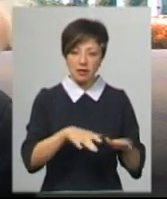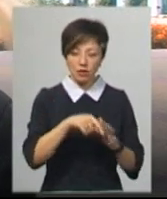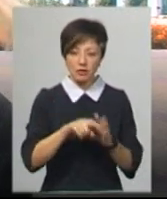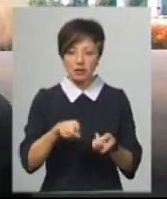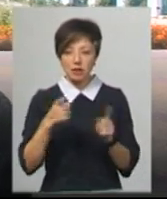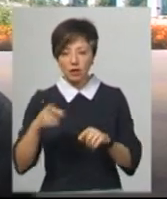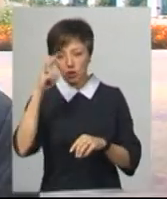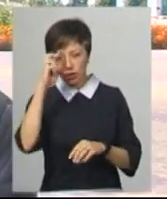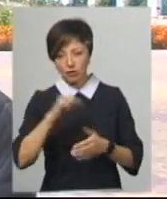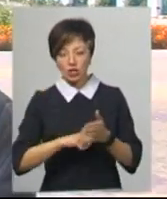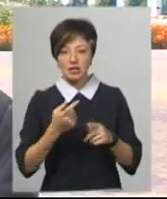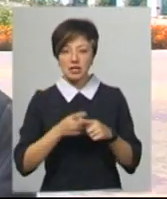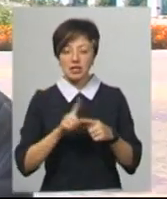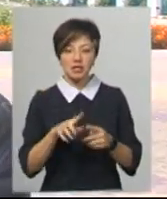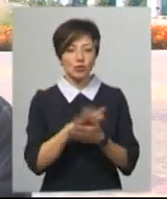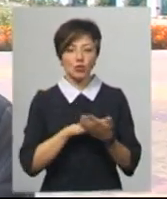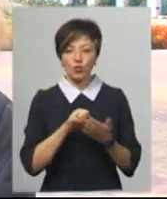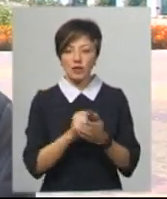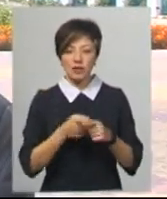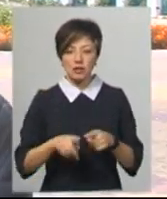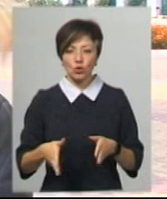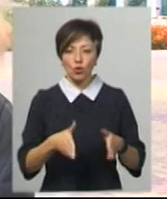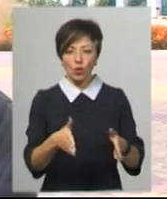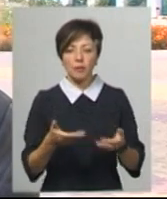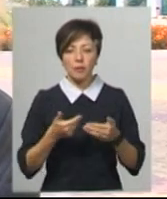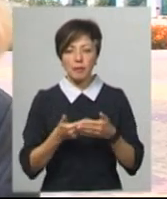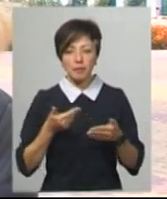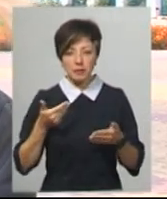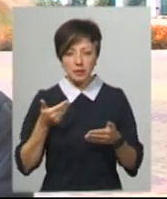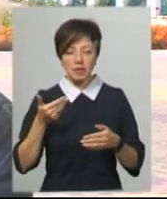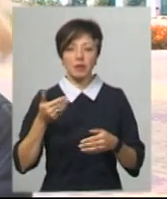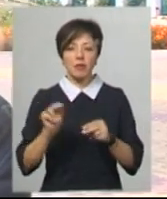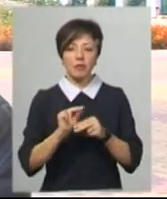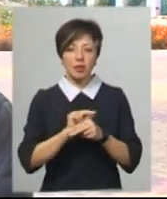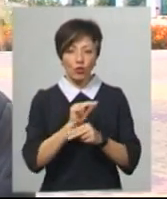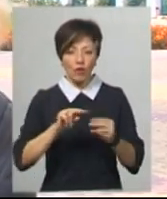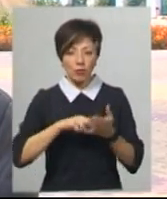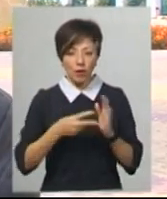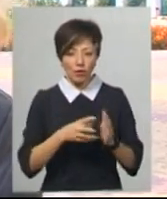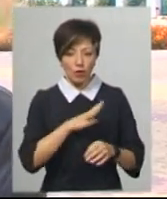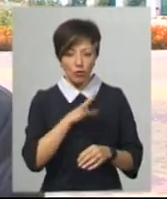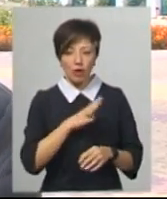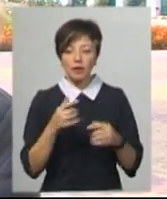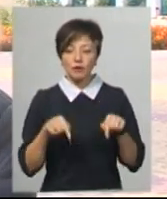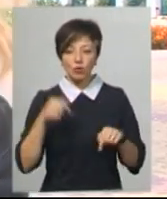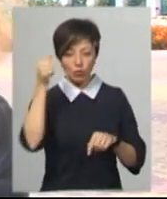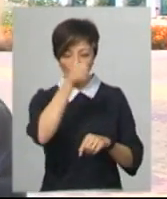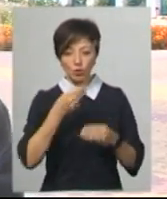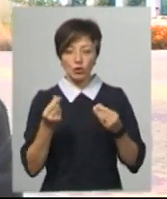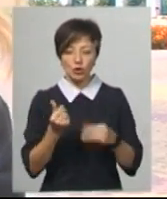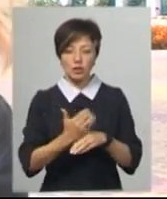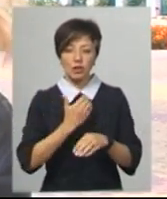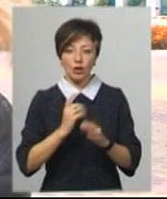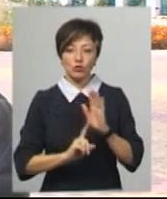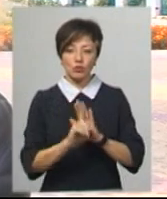стала державною. Через те, що вона вкрай зруйнована, ця дорога, ми заздалегідь планували її ремонтувати. І ось цього року надійшли кошти, і ми